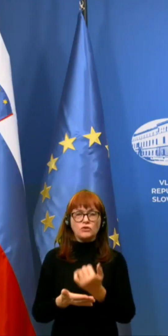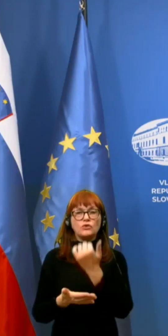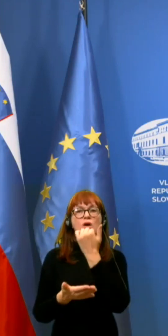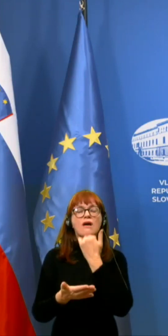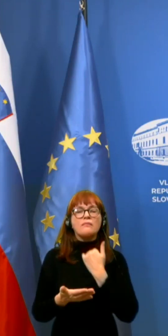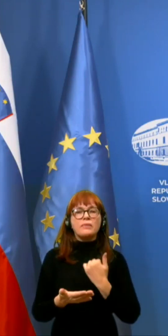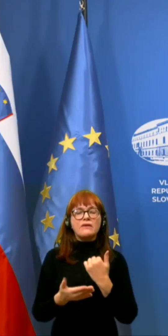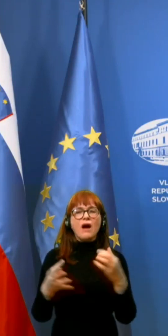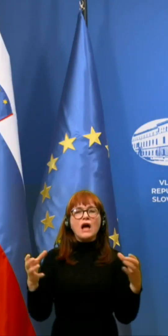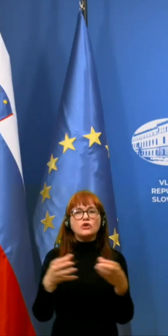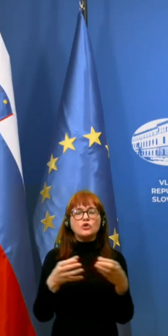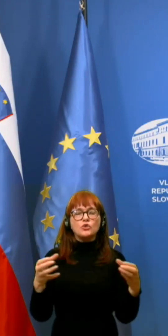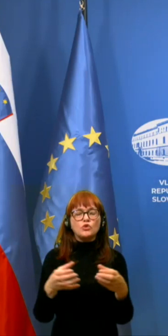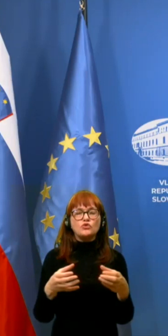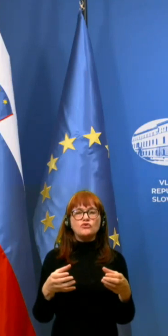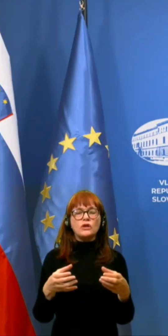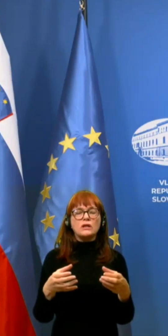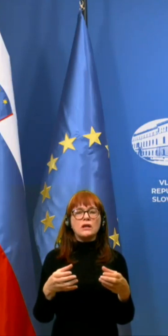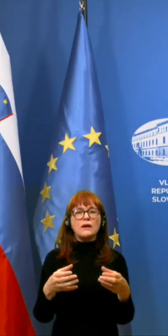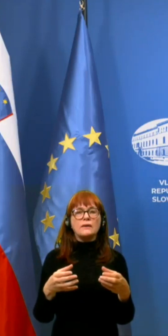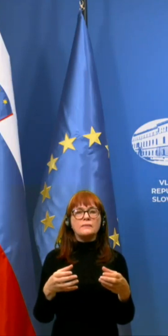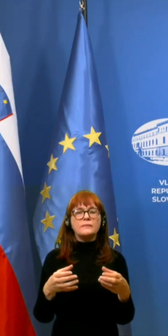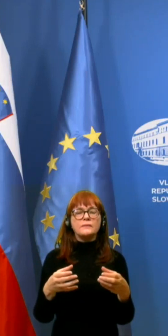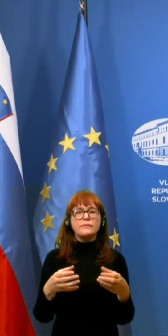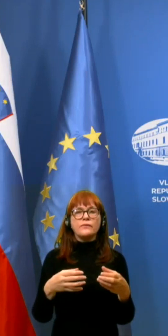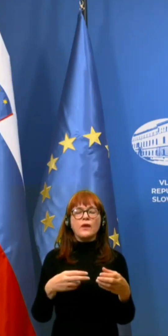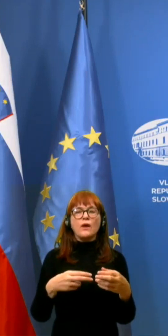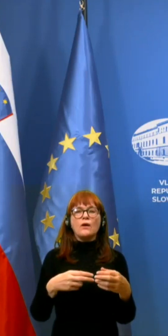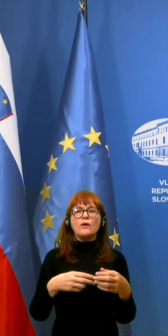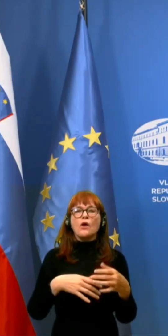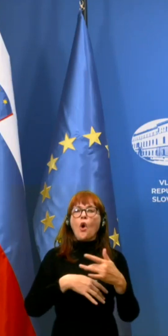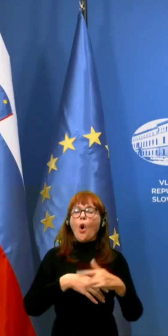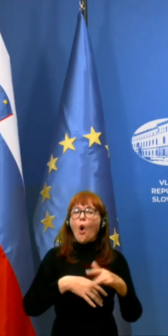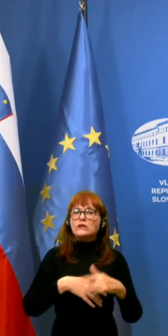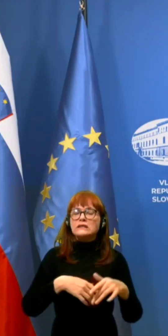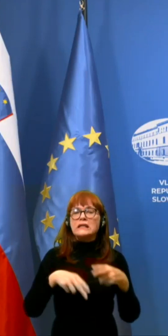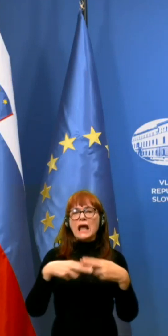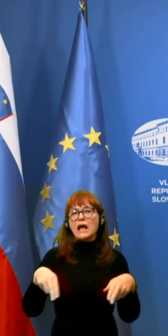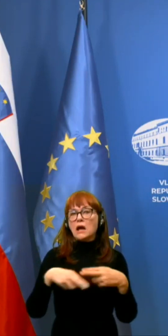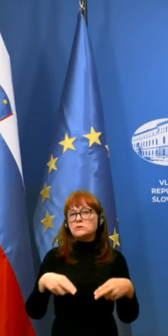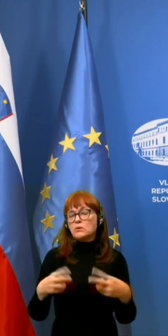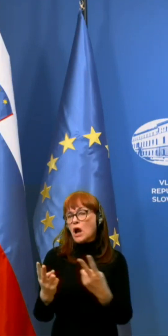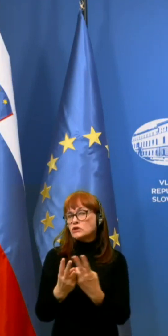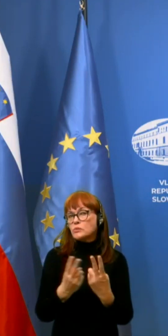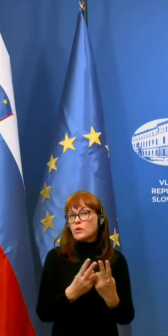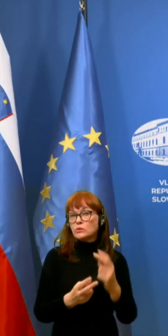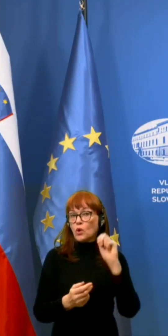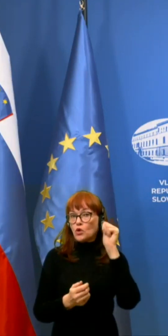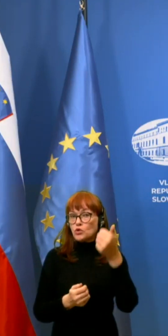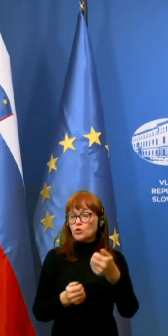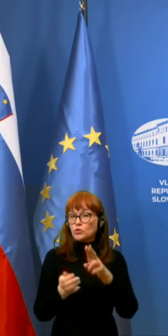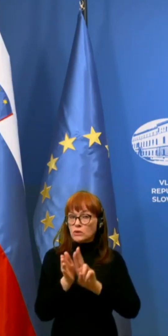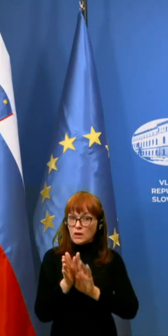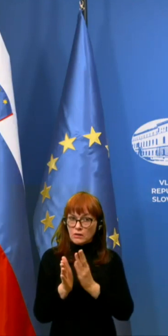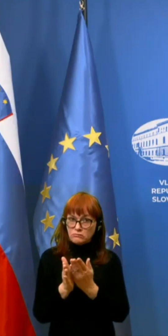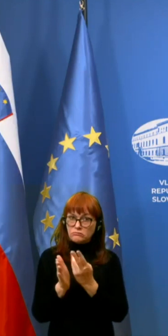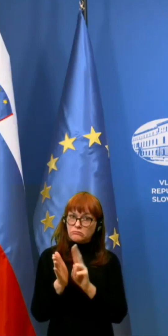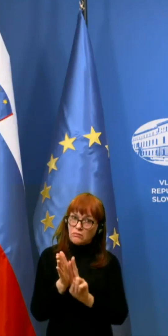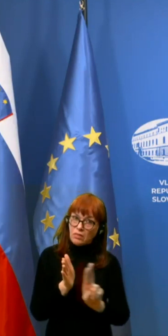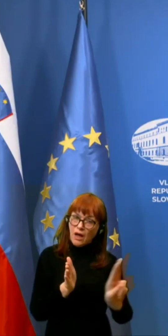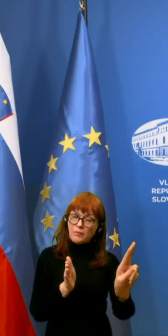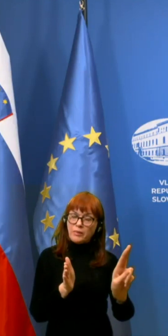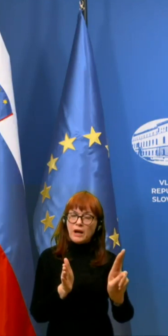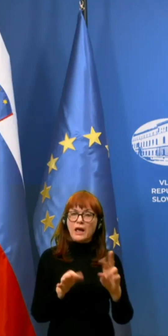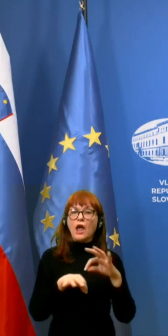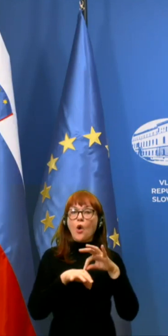privatnega druženja v gostilnih, restauracijah in podobno. Torej, od jutri naprej je